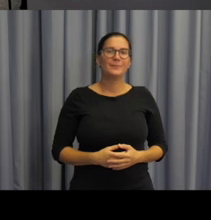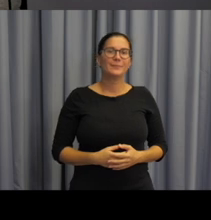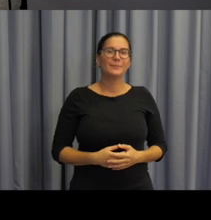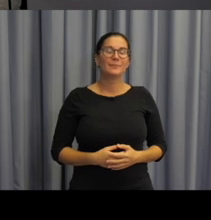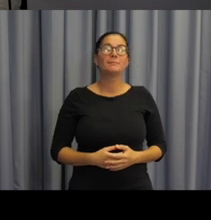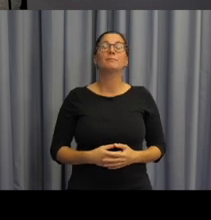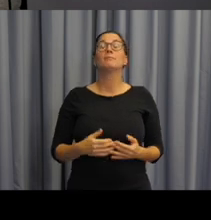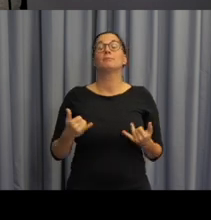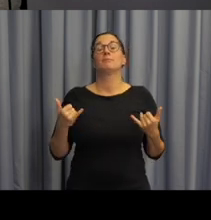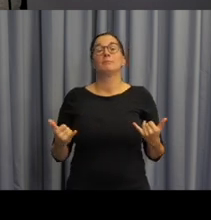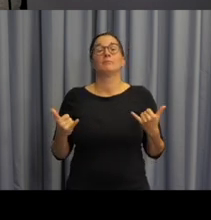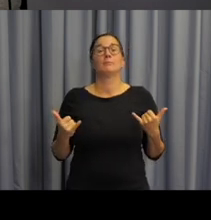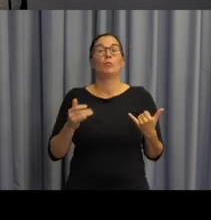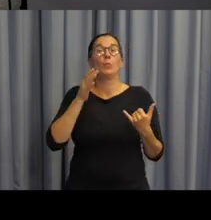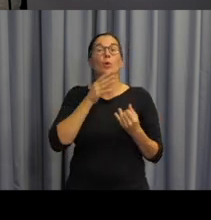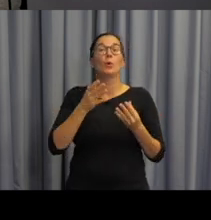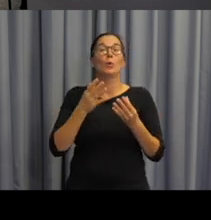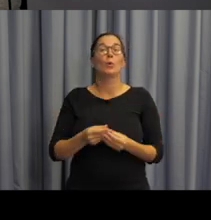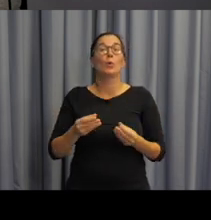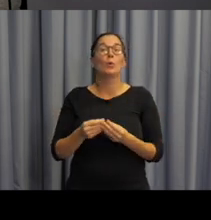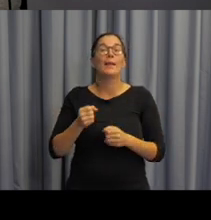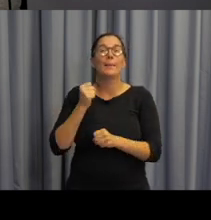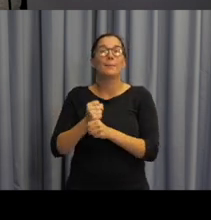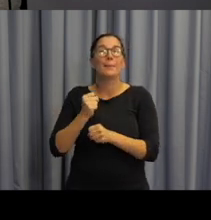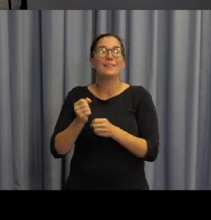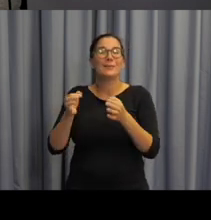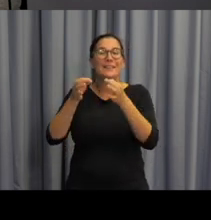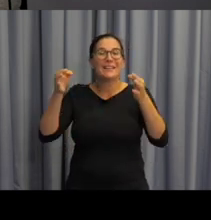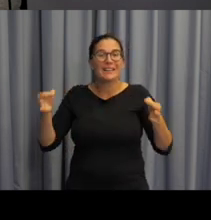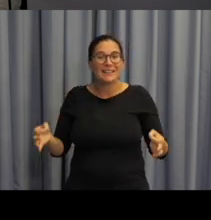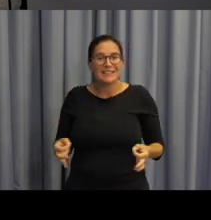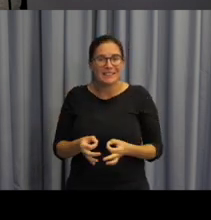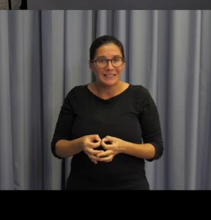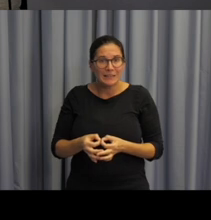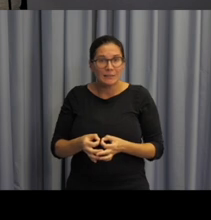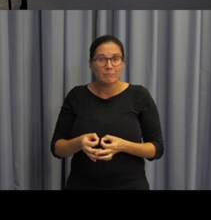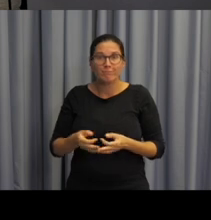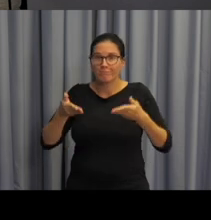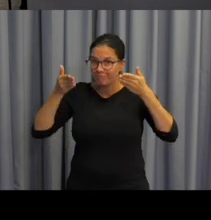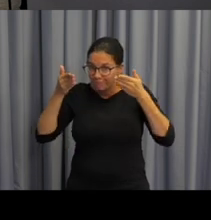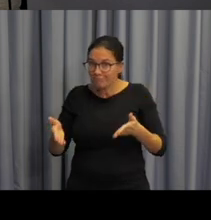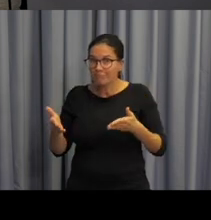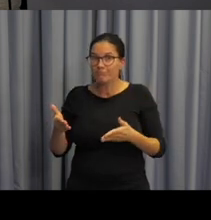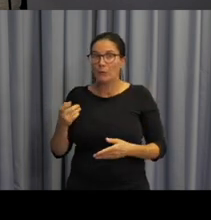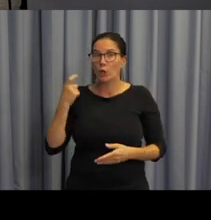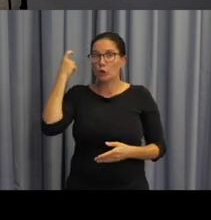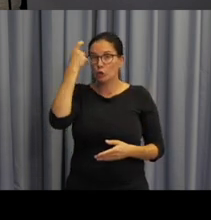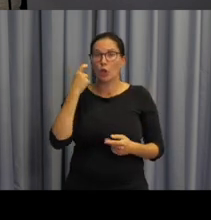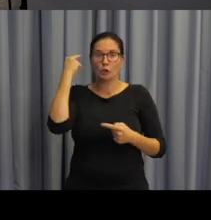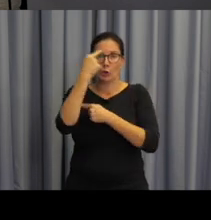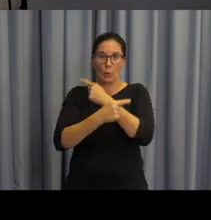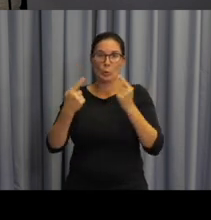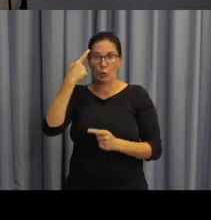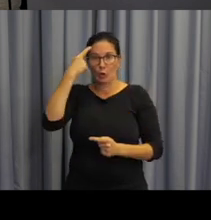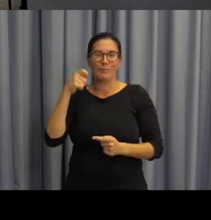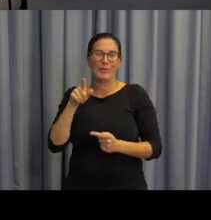A nyní tedy už k tomu souboru pracovních listů zaměřených na sociokulturní kompetence.